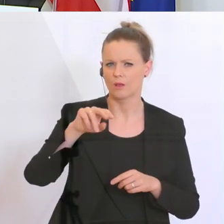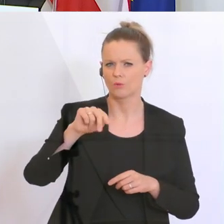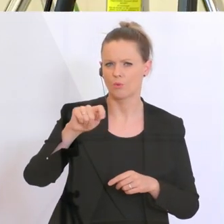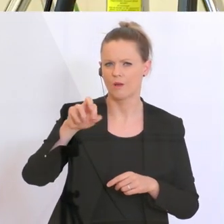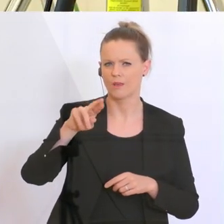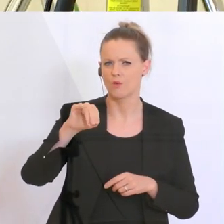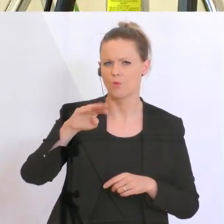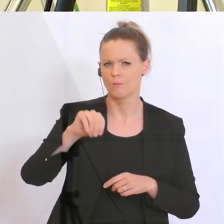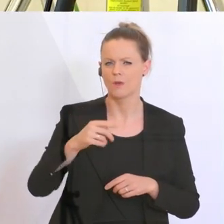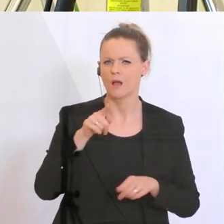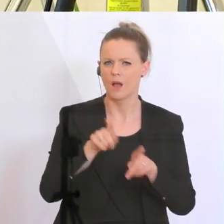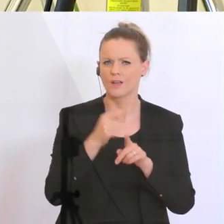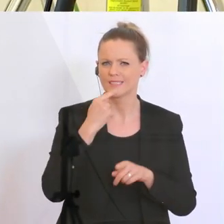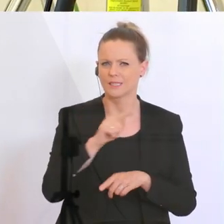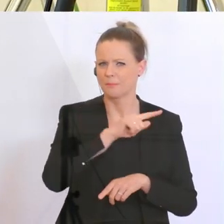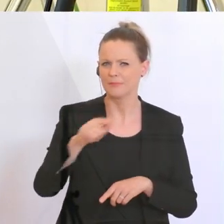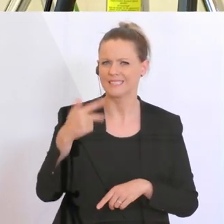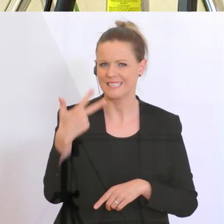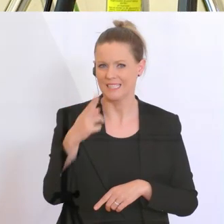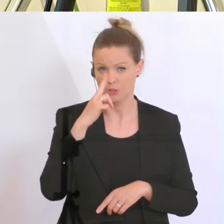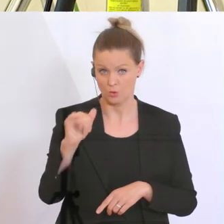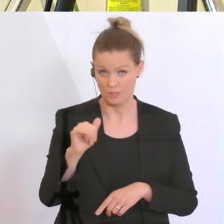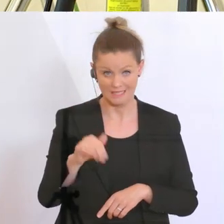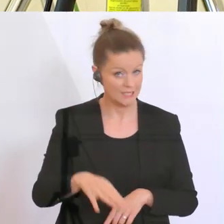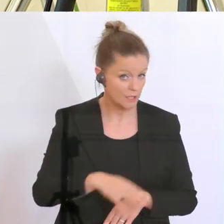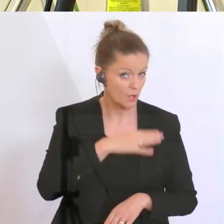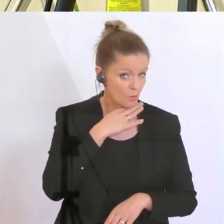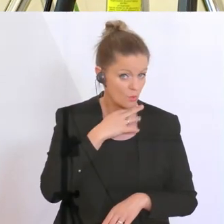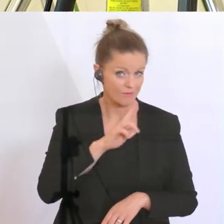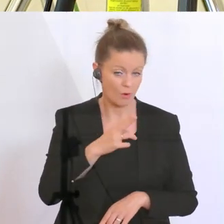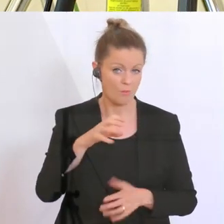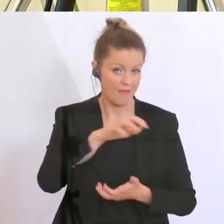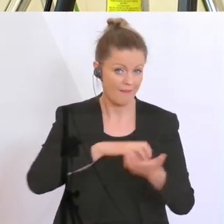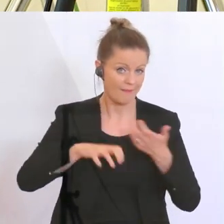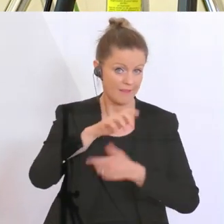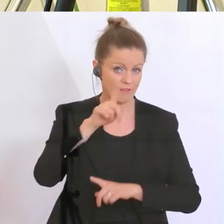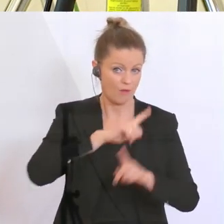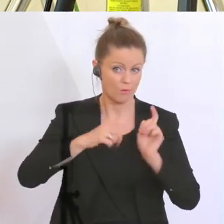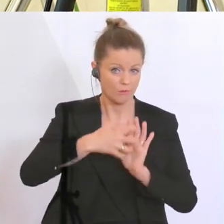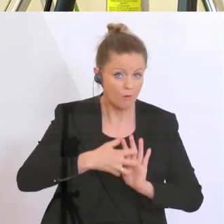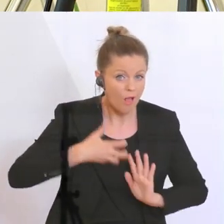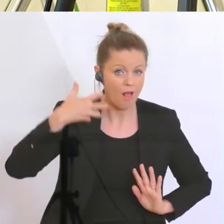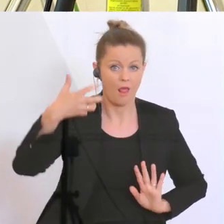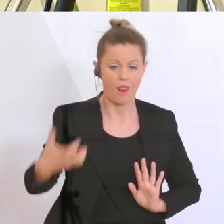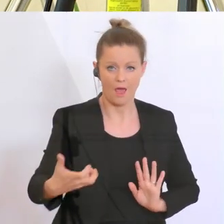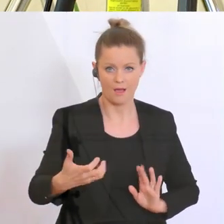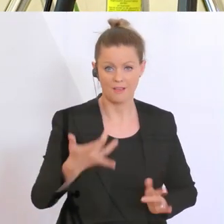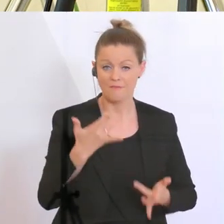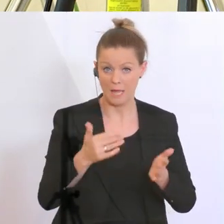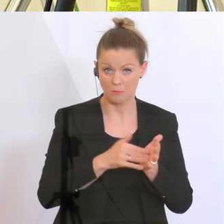.06. mal geplant. Reicht das? Die Krise wird relativ lange noch gehen wahrscheinlich. Ist es geplant, dass man da vielleicht verlängert?